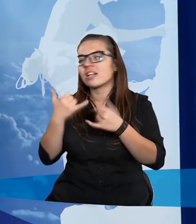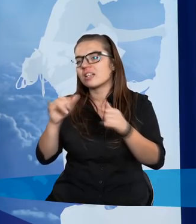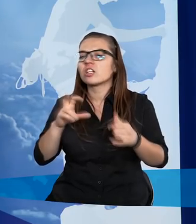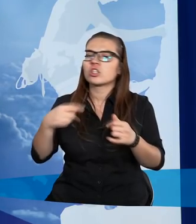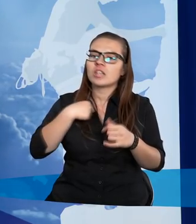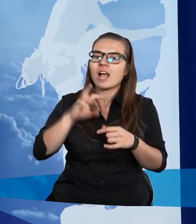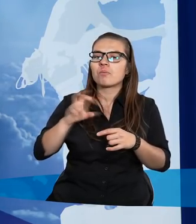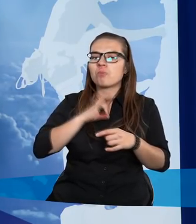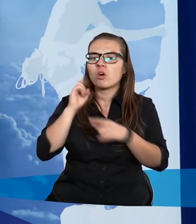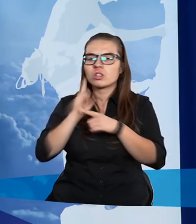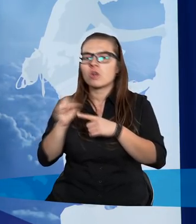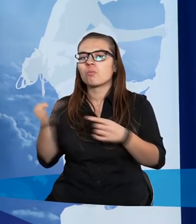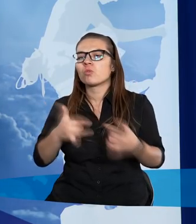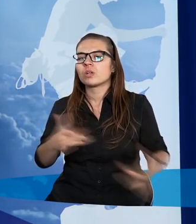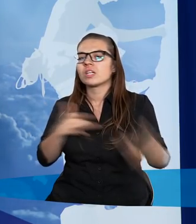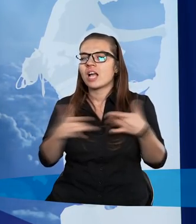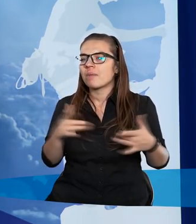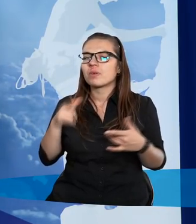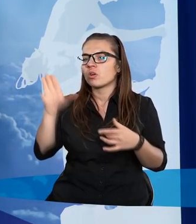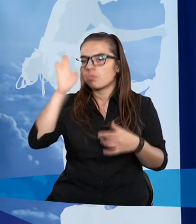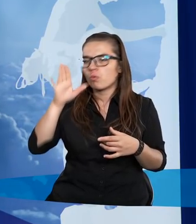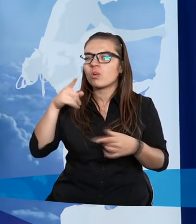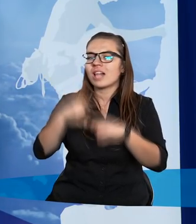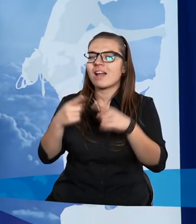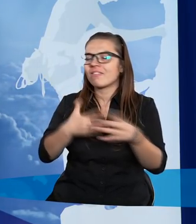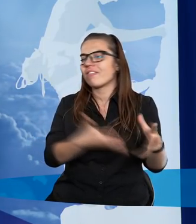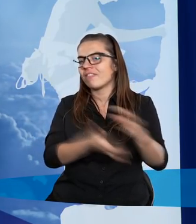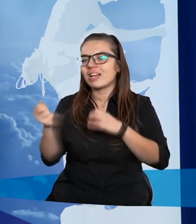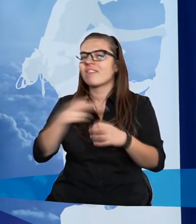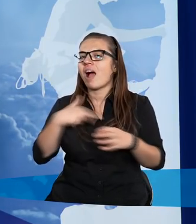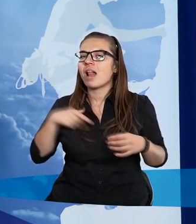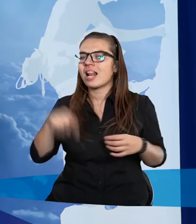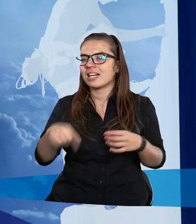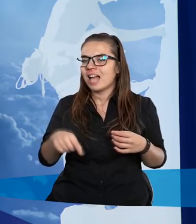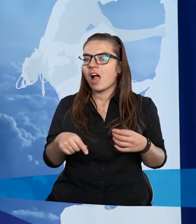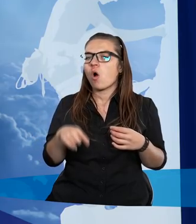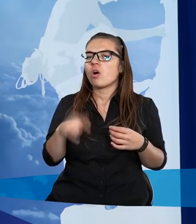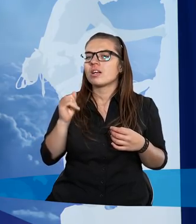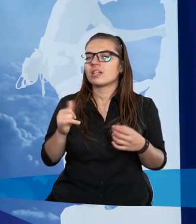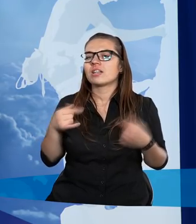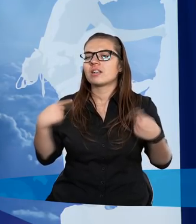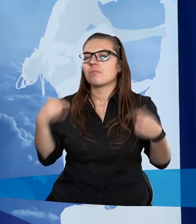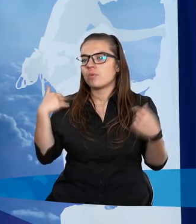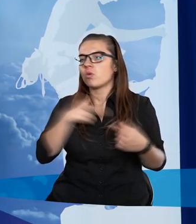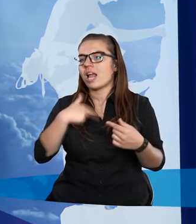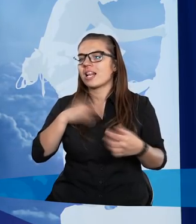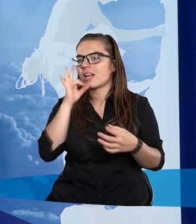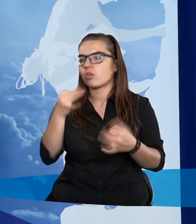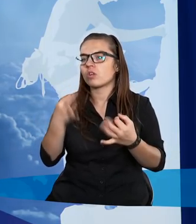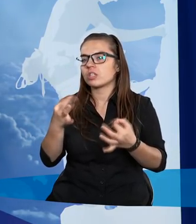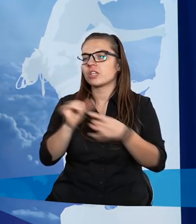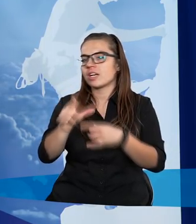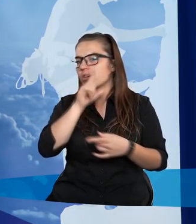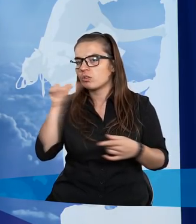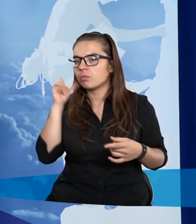ja czy moja siostra musieliśmy cierpieć. Bóg natomiast wyrwał nas z tego, co nie było dla nas dobrej. Dzisiaj jesteśmy